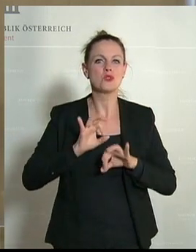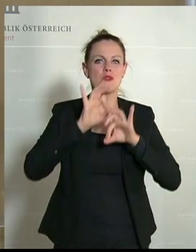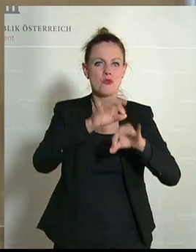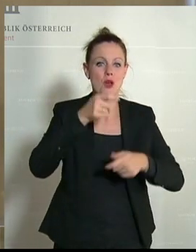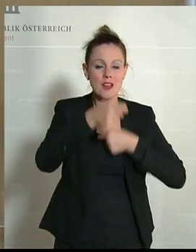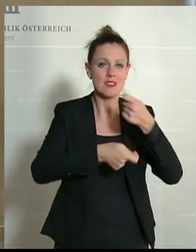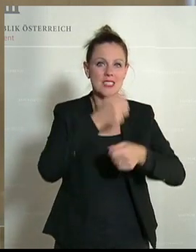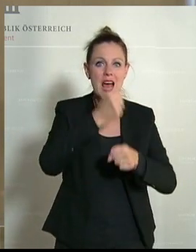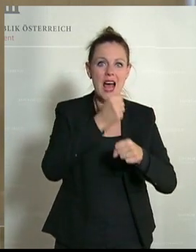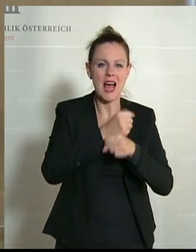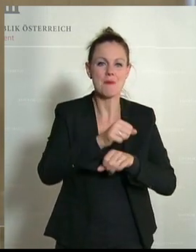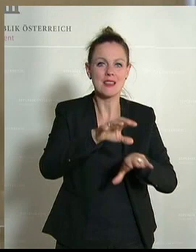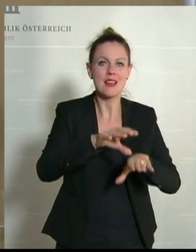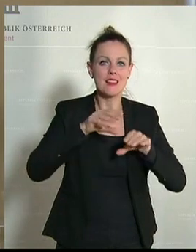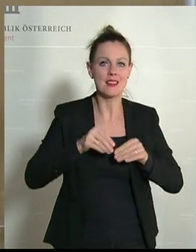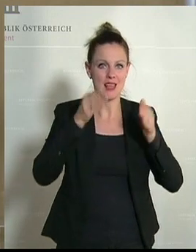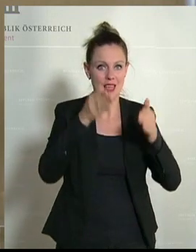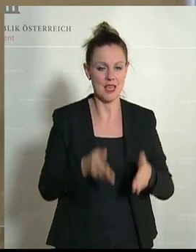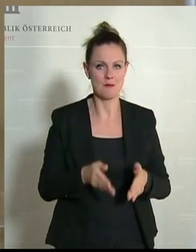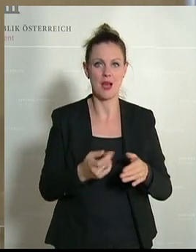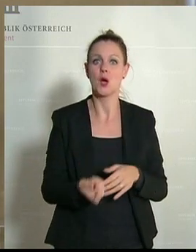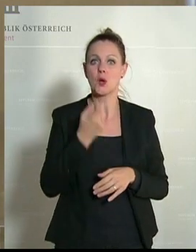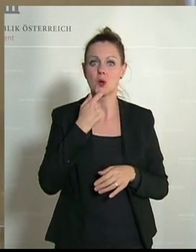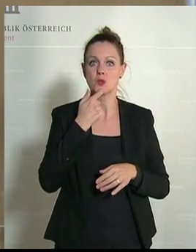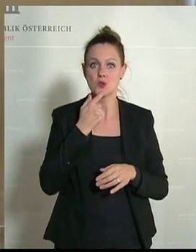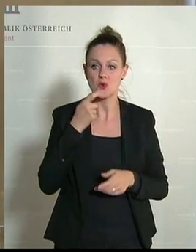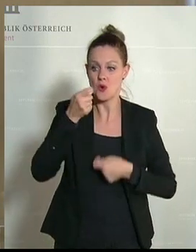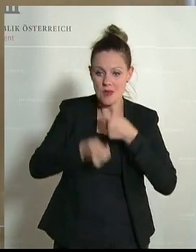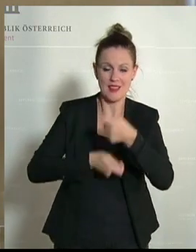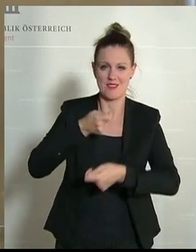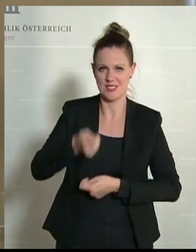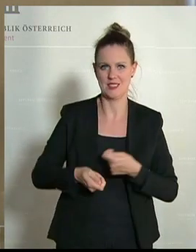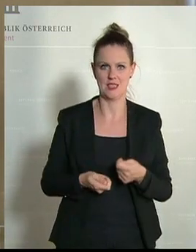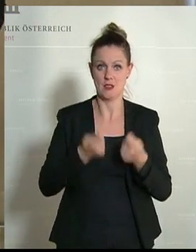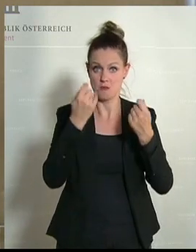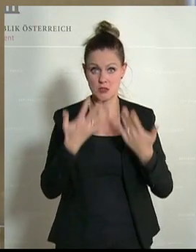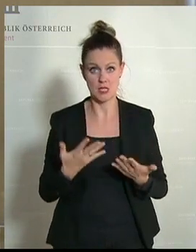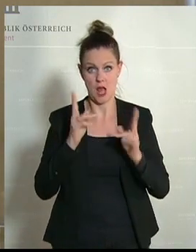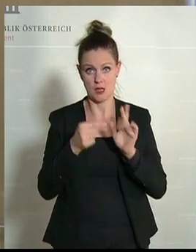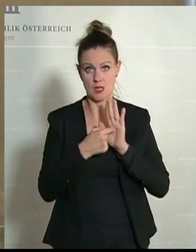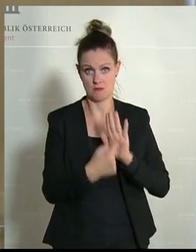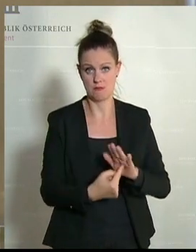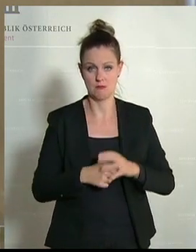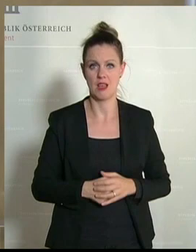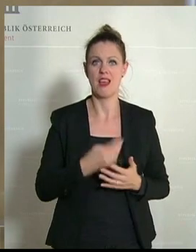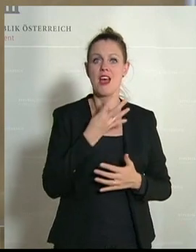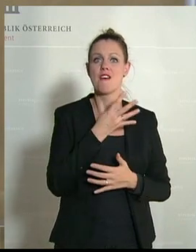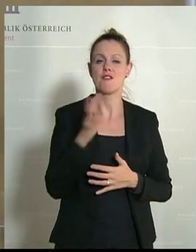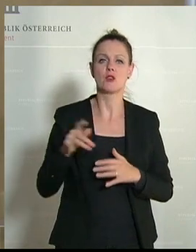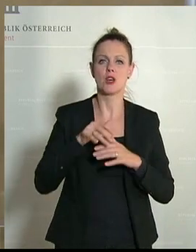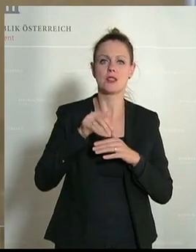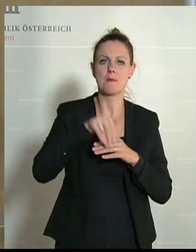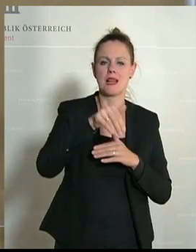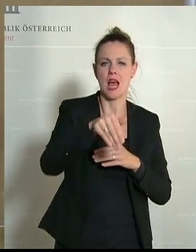investieren. Sie müssen es im Konsum investieren. Denn ich sage Ihnen die Zahlen dazu. Wir haben 400 Milliarden Budget,